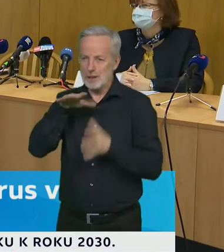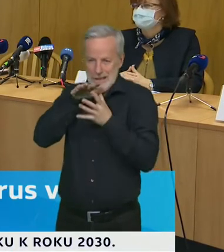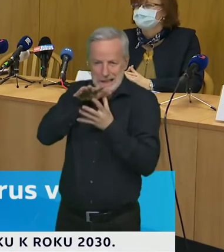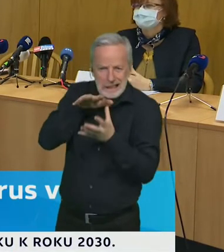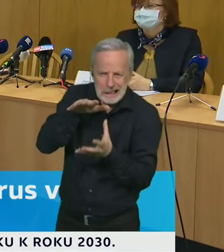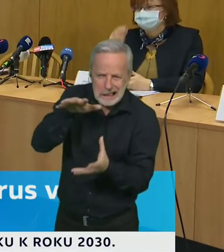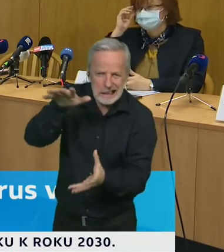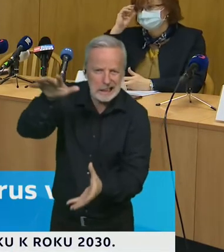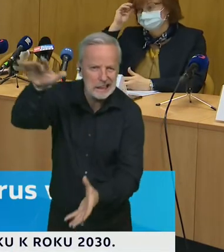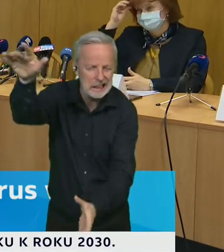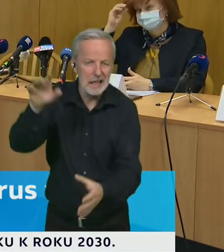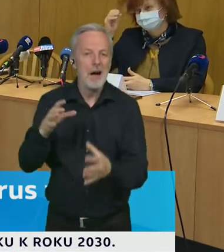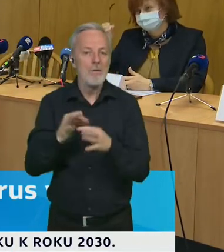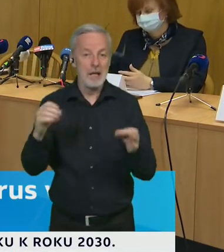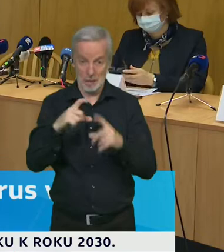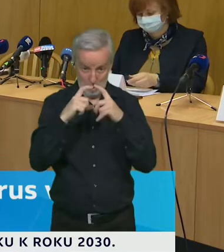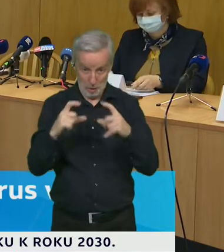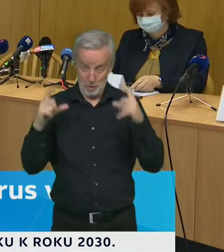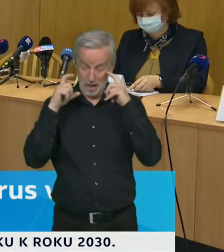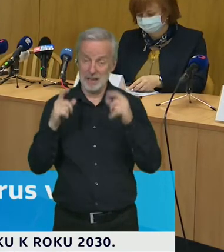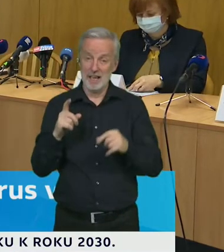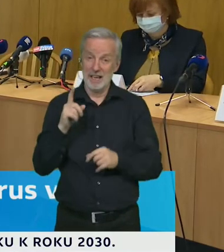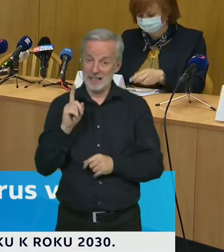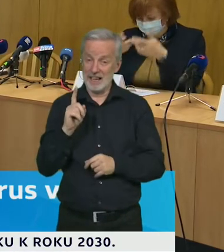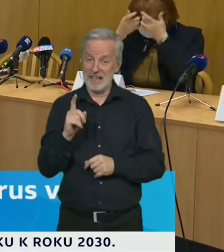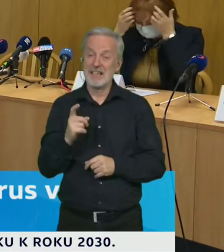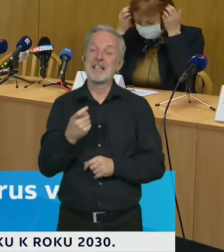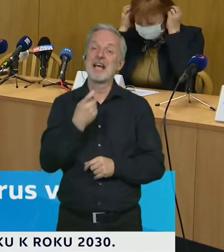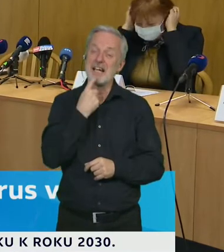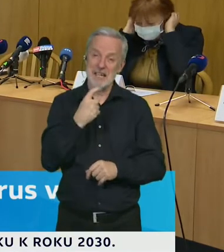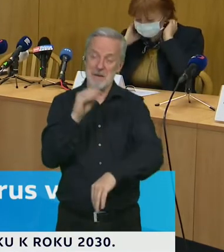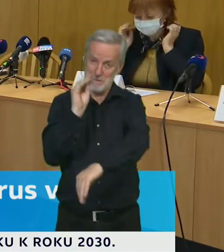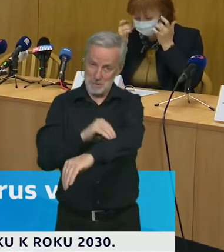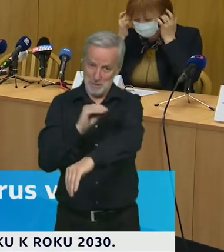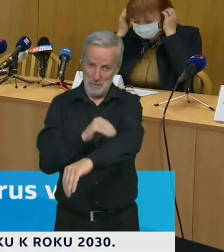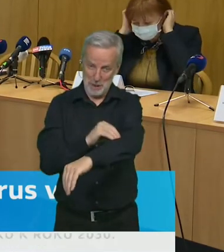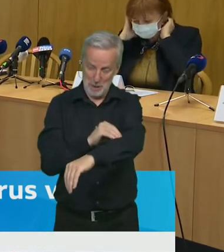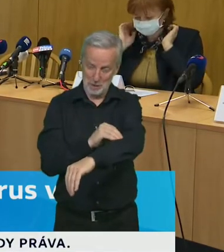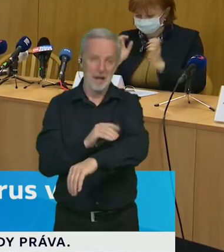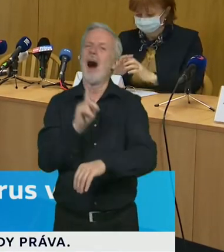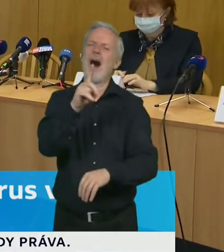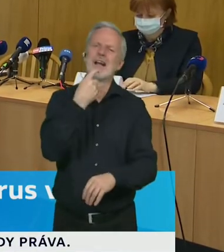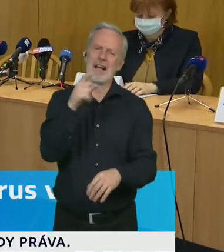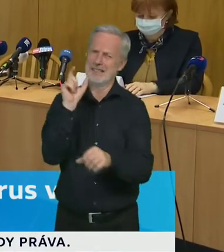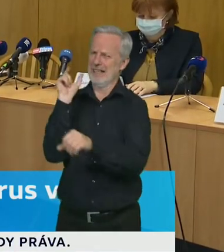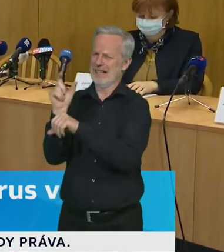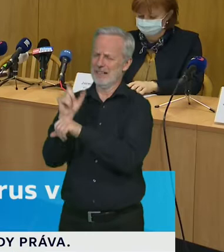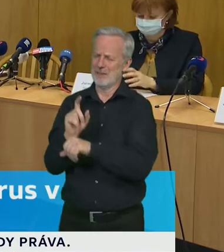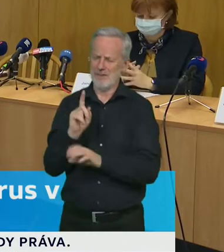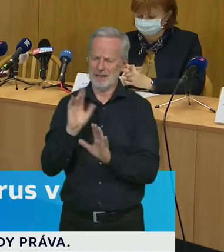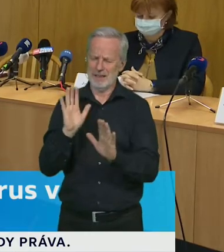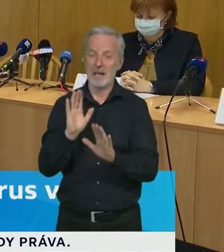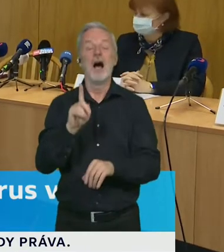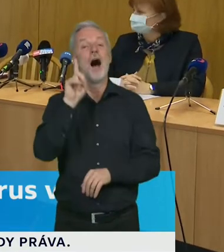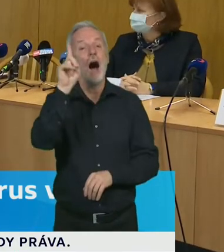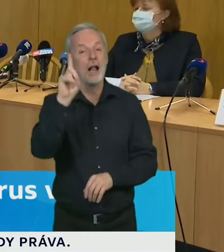a podobně bez roušky, tak jenom musím konstatovat, to prosím, není vůbec žádná kritika, to je jenom konstatování, že úplně typickým